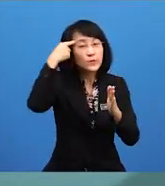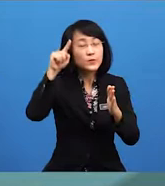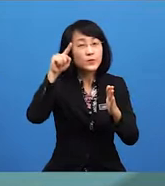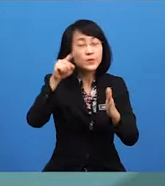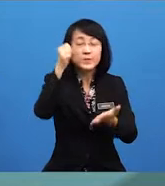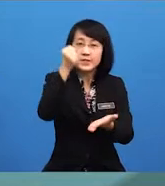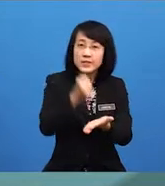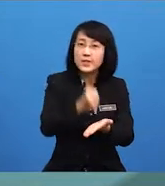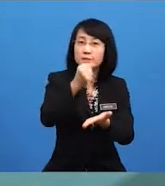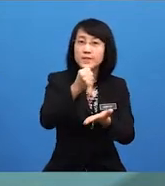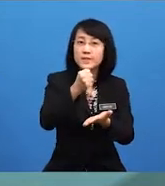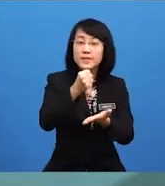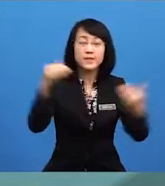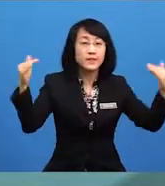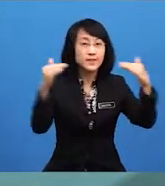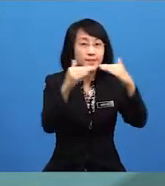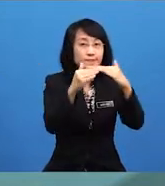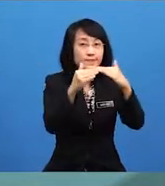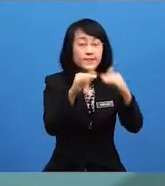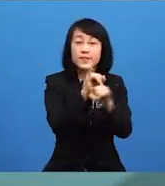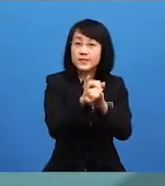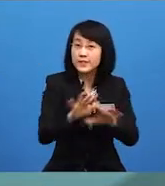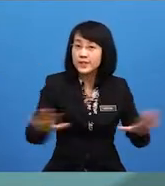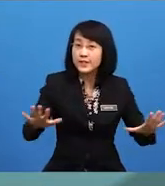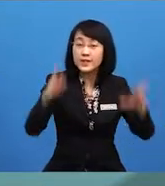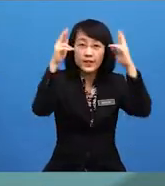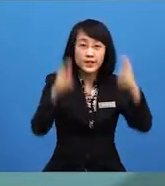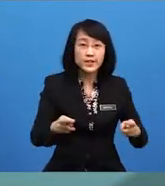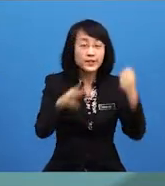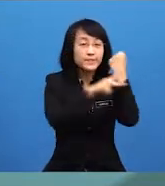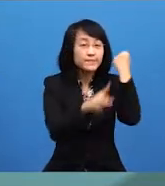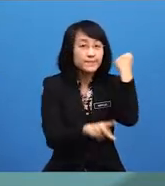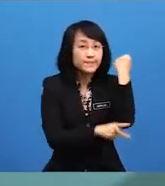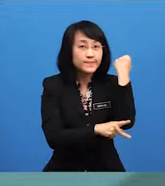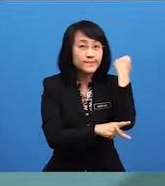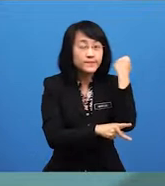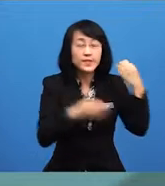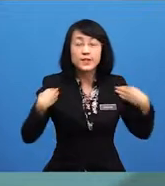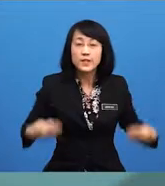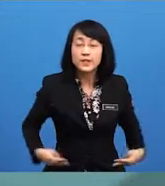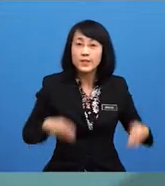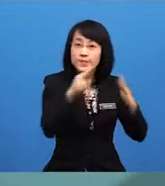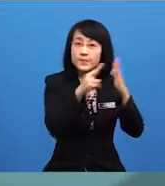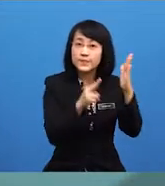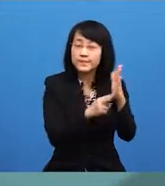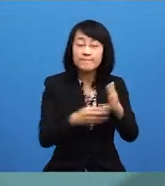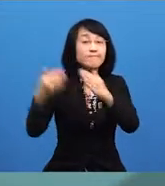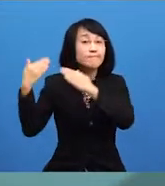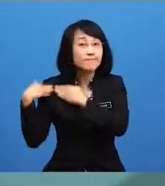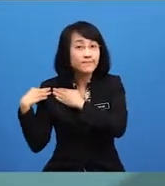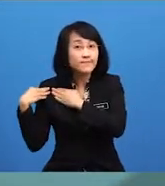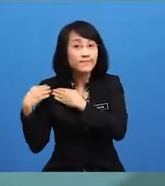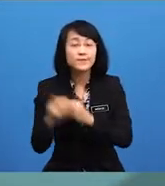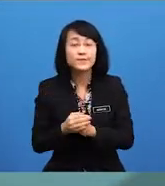keadilan dan kesejahteraan rakyat. Parlimen ialah badan perundangan yang bertanggungjawab